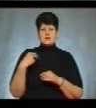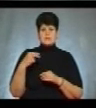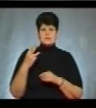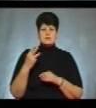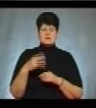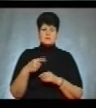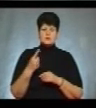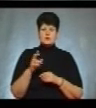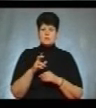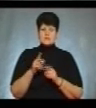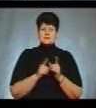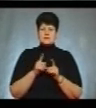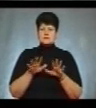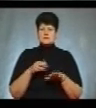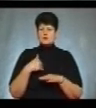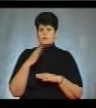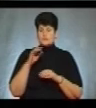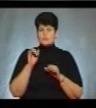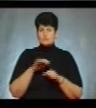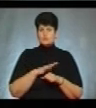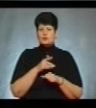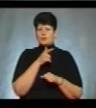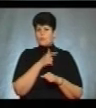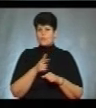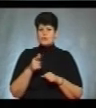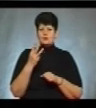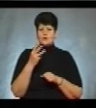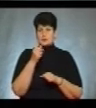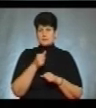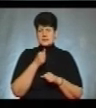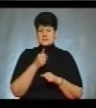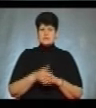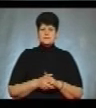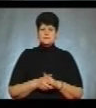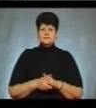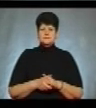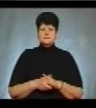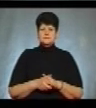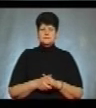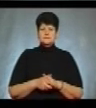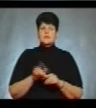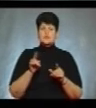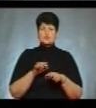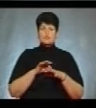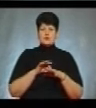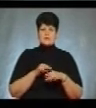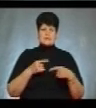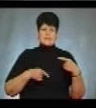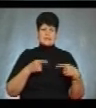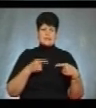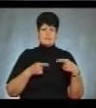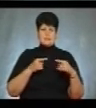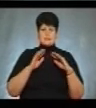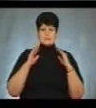Змінити місце голосування тоді можна було протягом трьох місяців, повідомила Ірина Бурда. Щоб провести дебати на